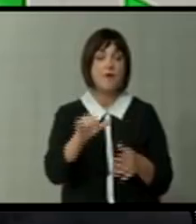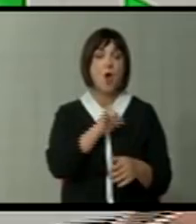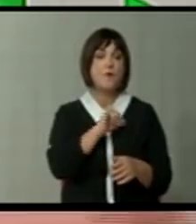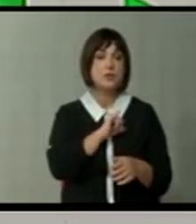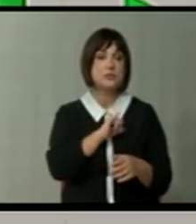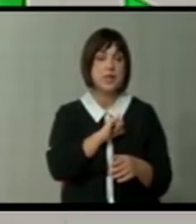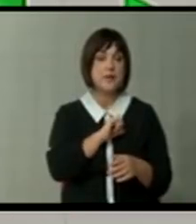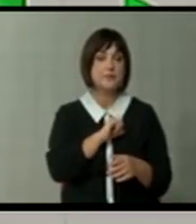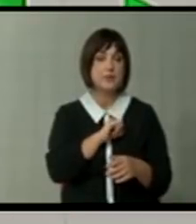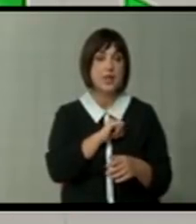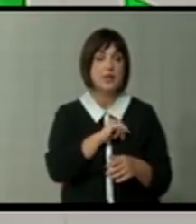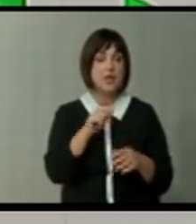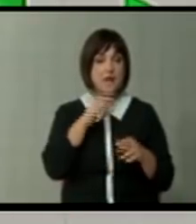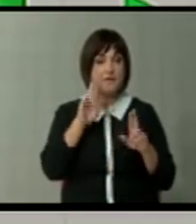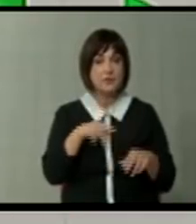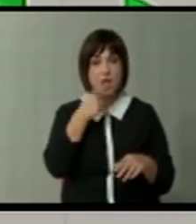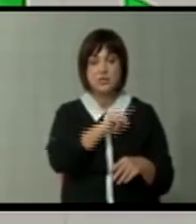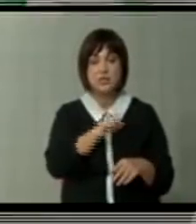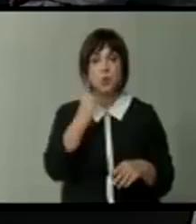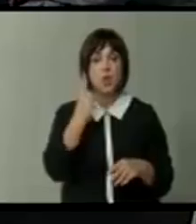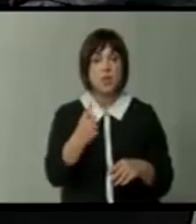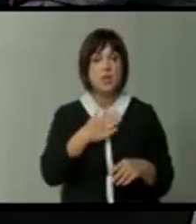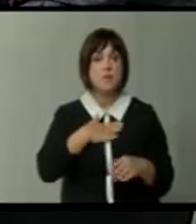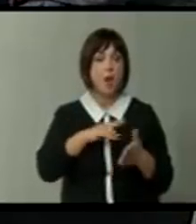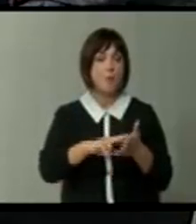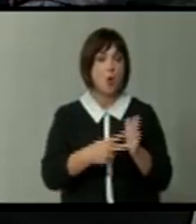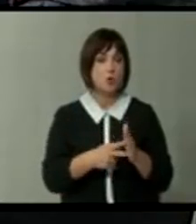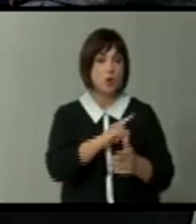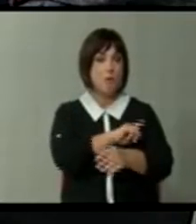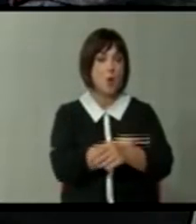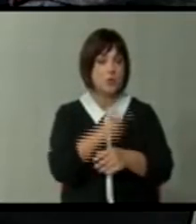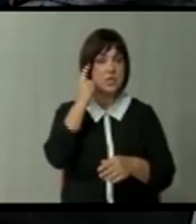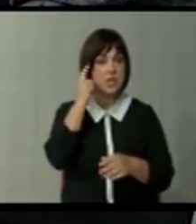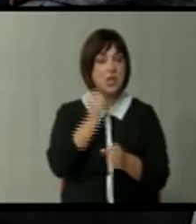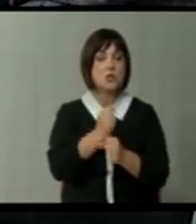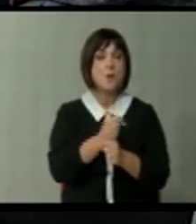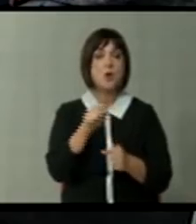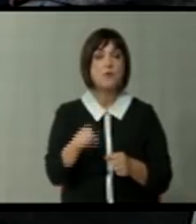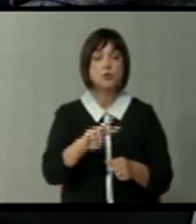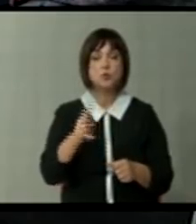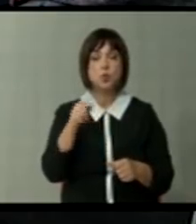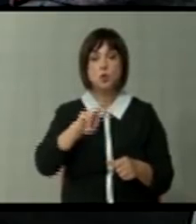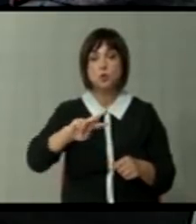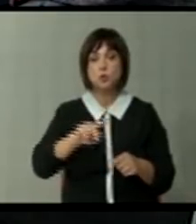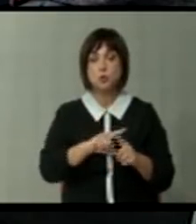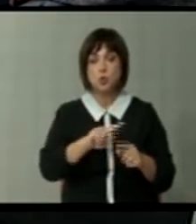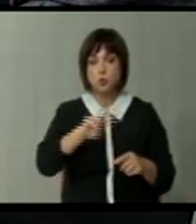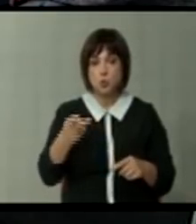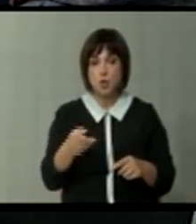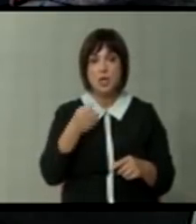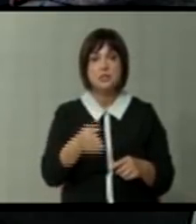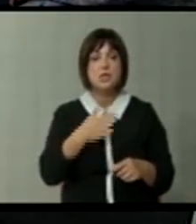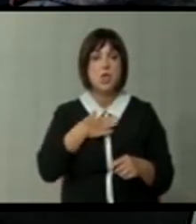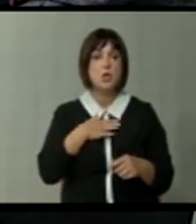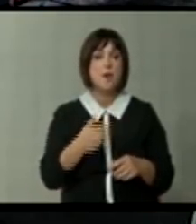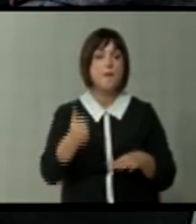на вистината да кажеме. ниту едните имаја политичка моќ и знање да го направат тоа, ниту пак другите имаат. И зато не се